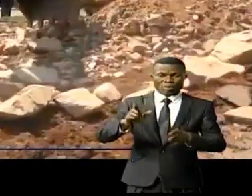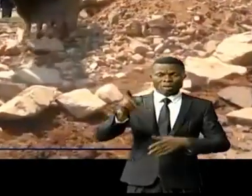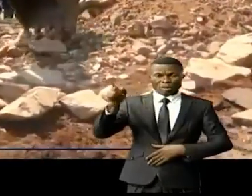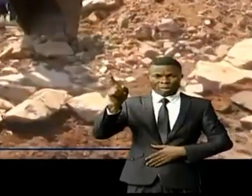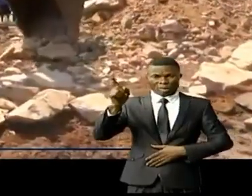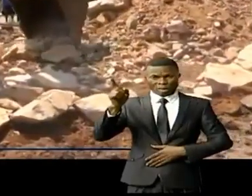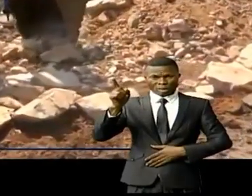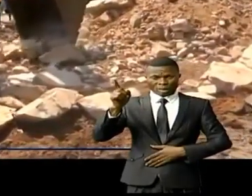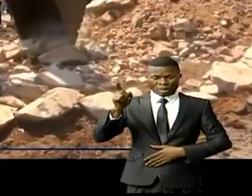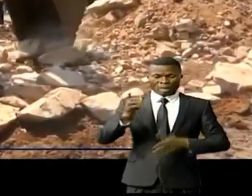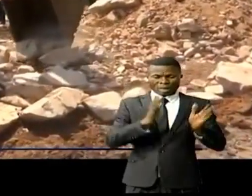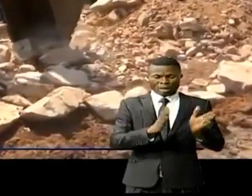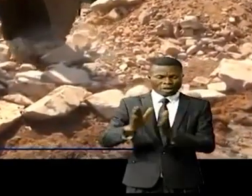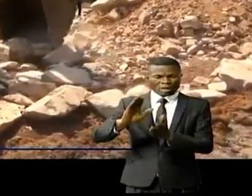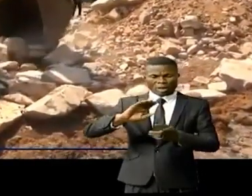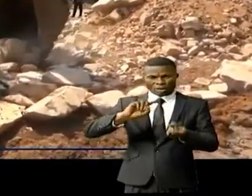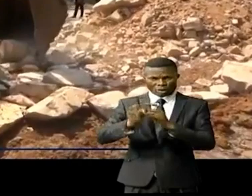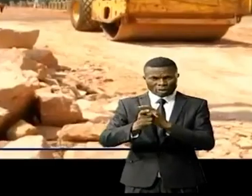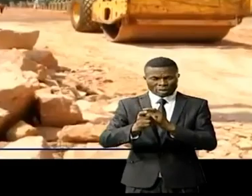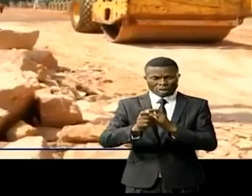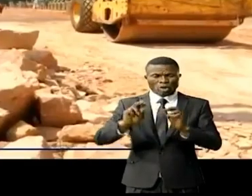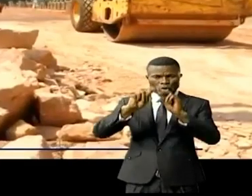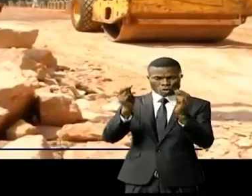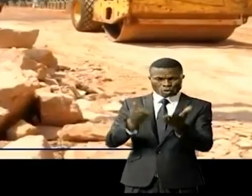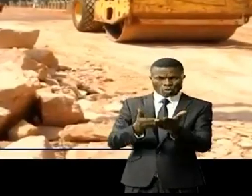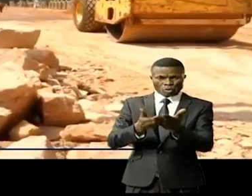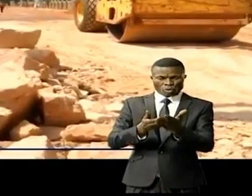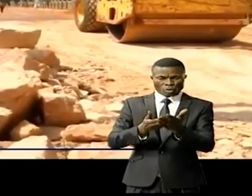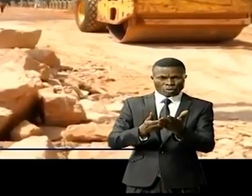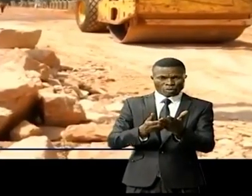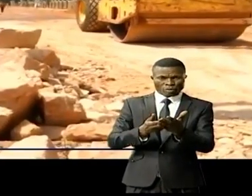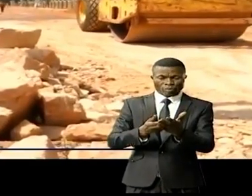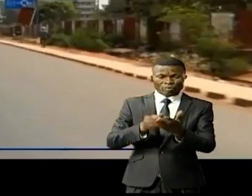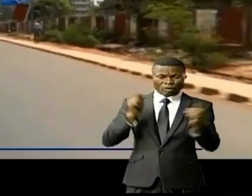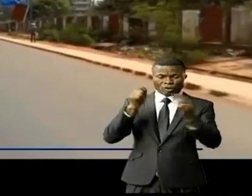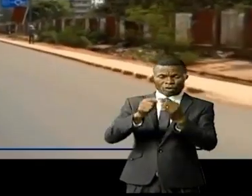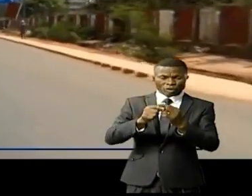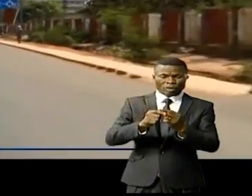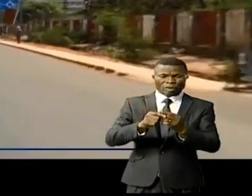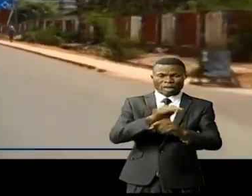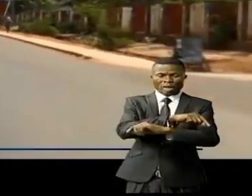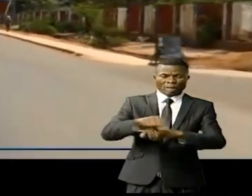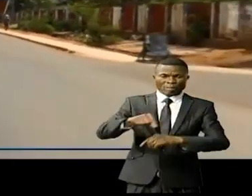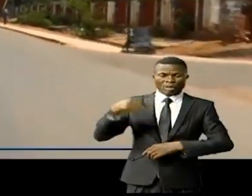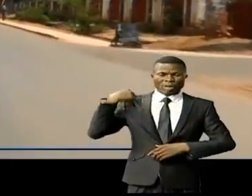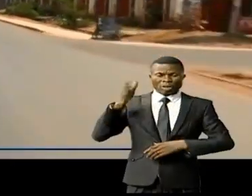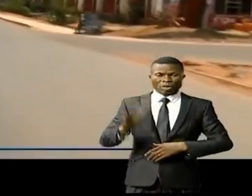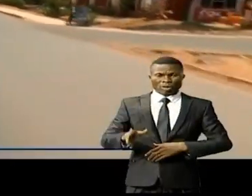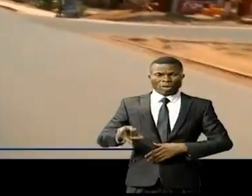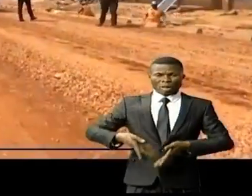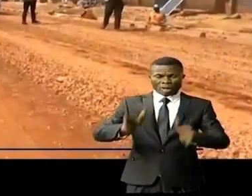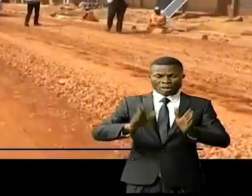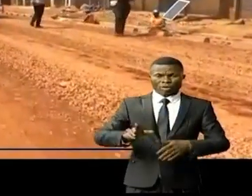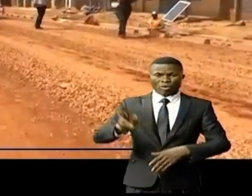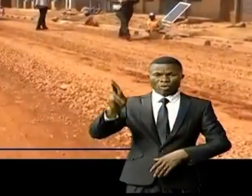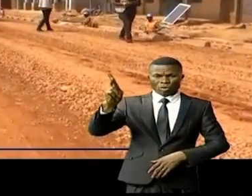procède à l'amélioration de la plateforme à hauteur du gouverneurat de province. Quant à la route Kassapa prolongée, la voie est stabilisée